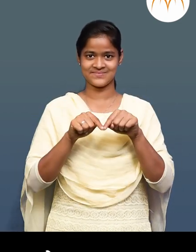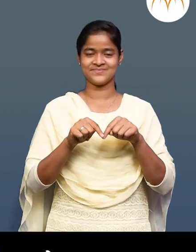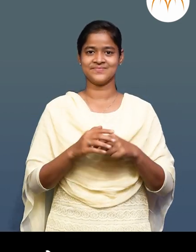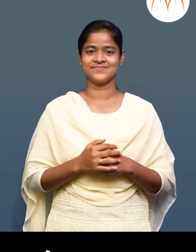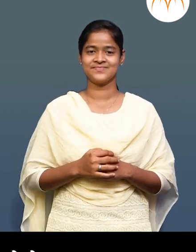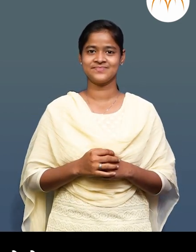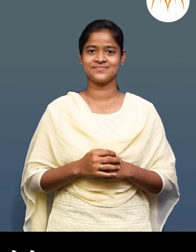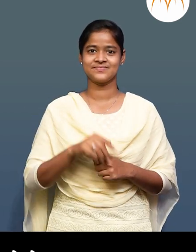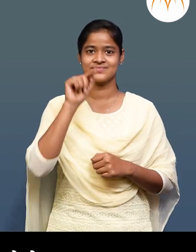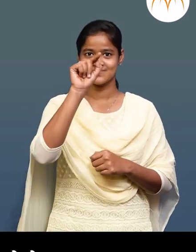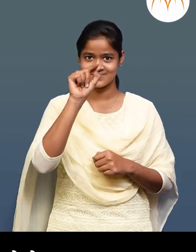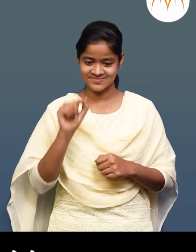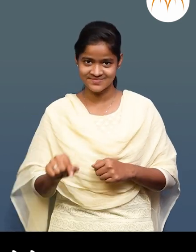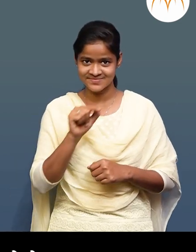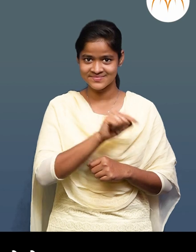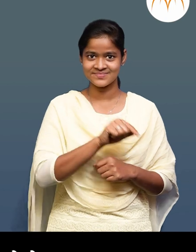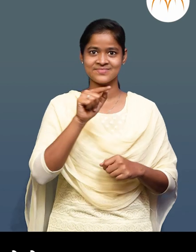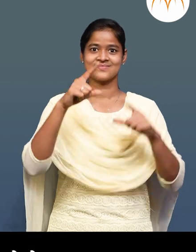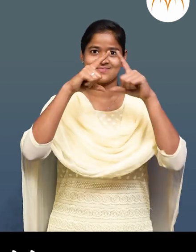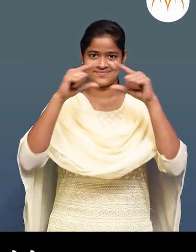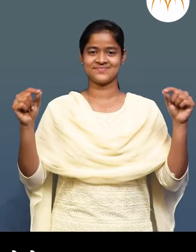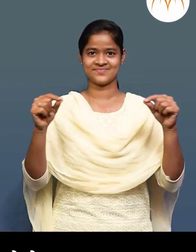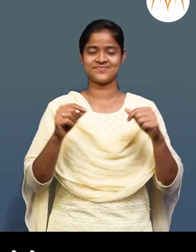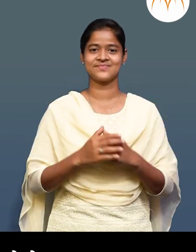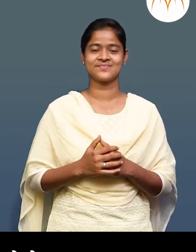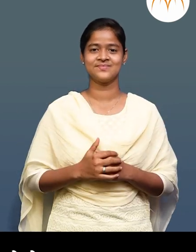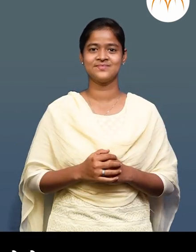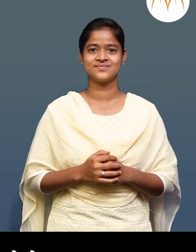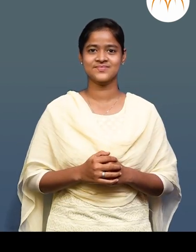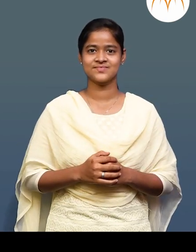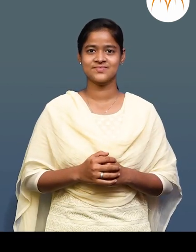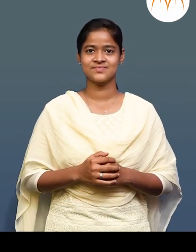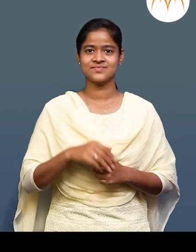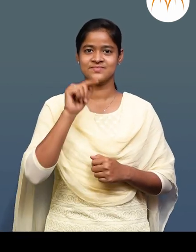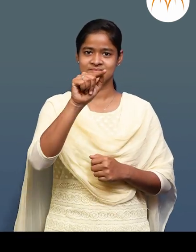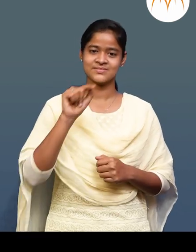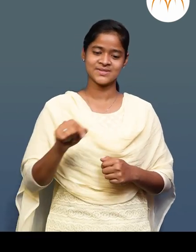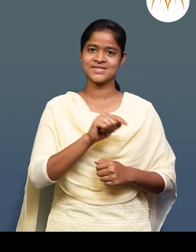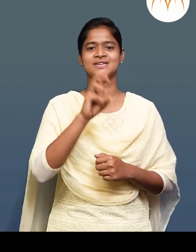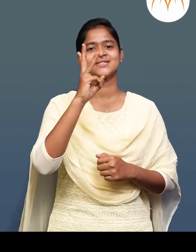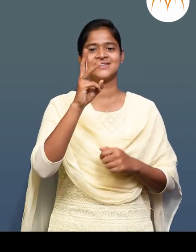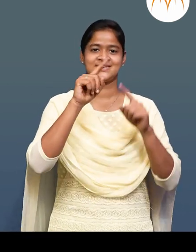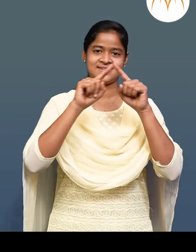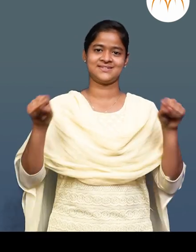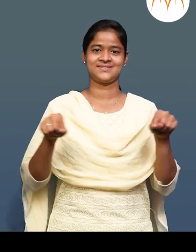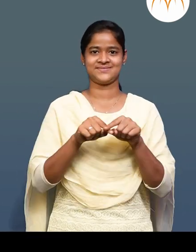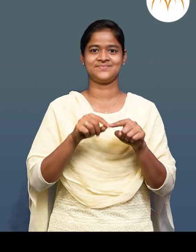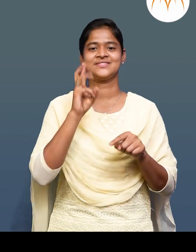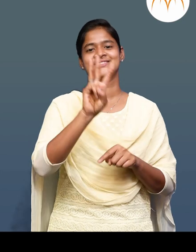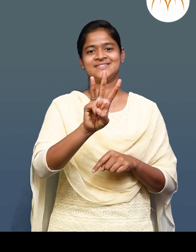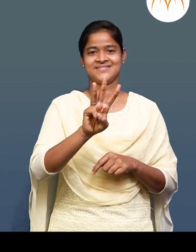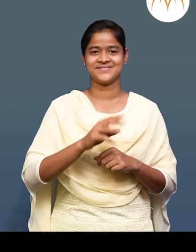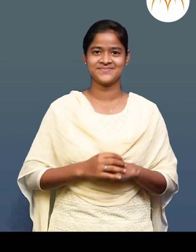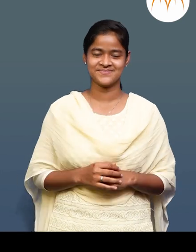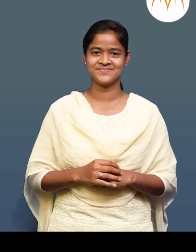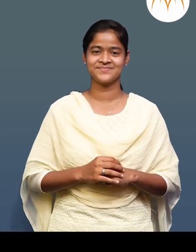तीन बिंदू जोडून त्रिकोन तयार होतो त्रिकोन आला तीन बाजू वह तीन